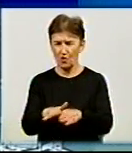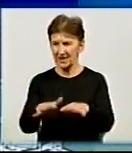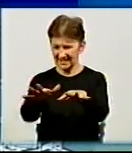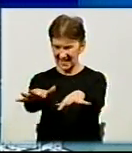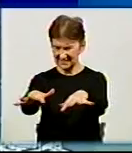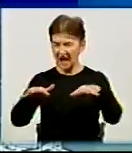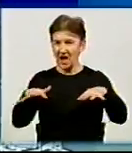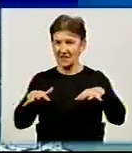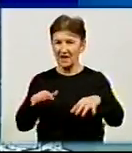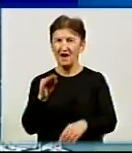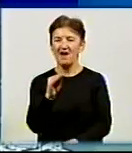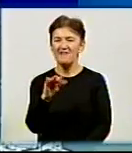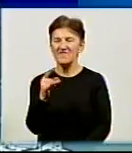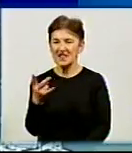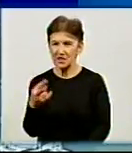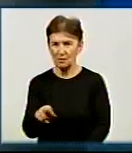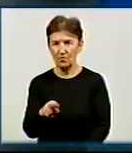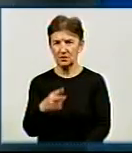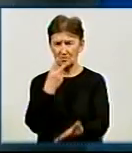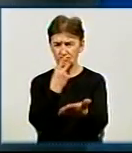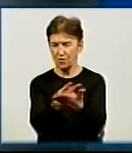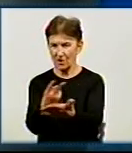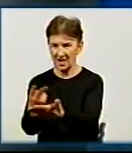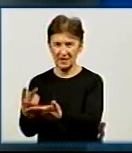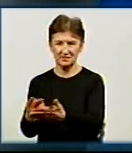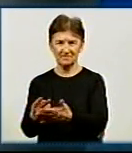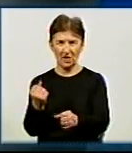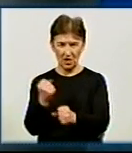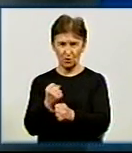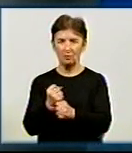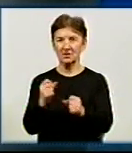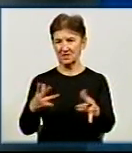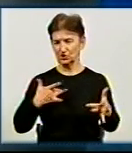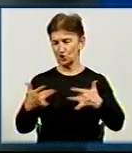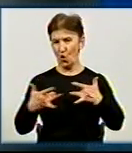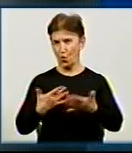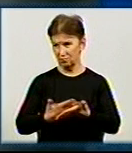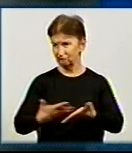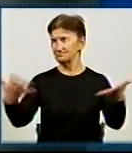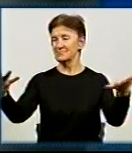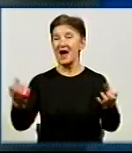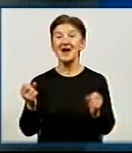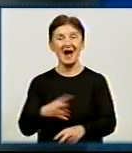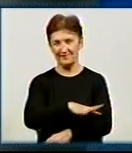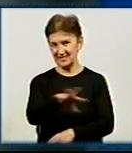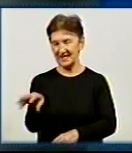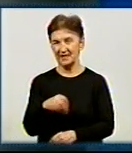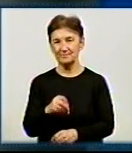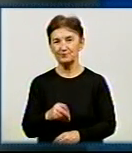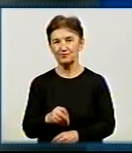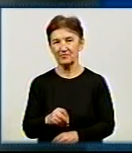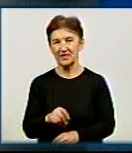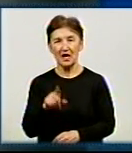знімати це все, показувати, робити з цього шоу, як роблять у Києві. Поки ви не робили